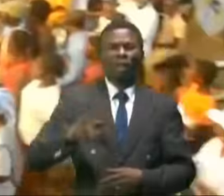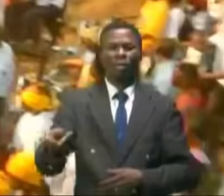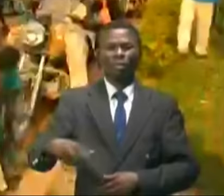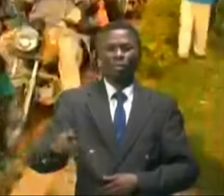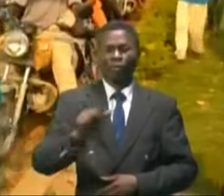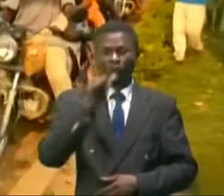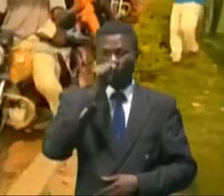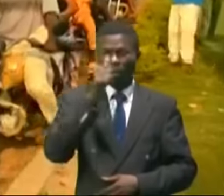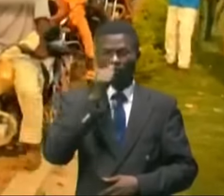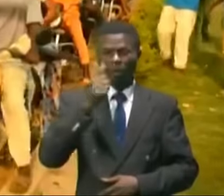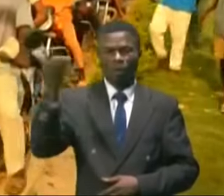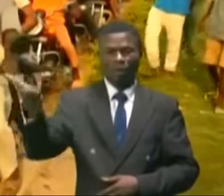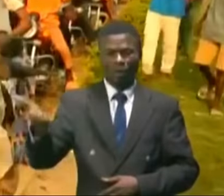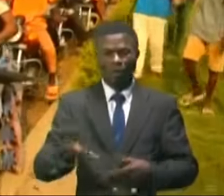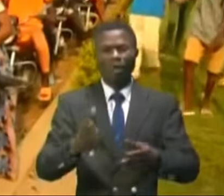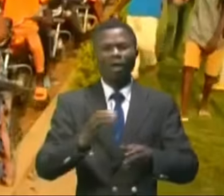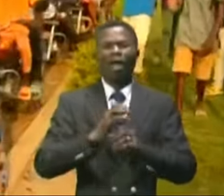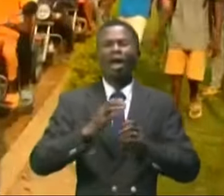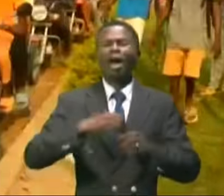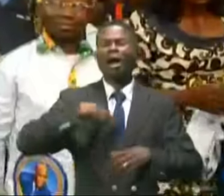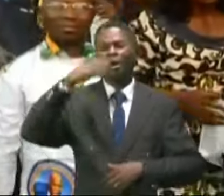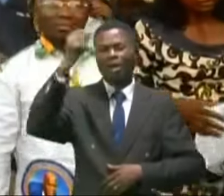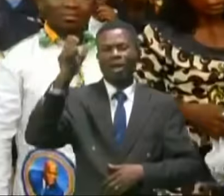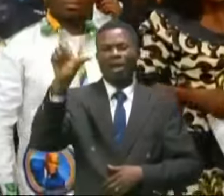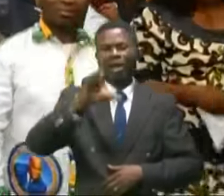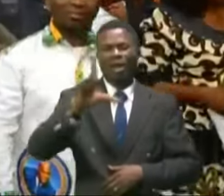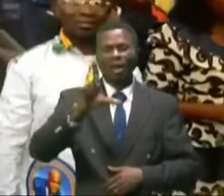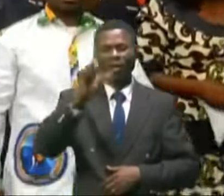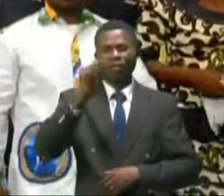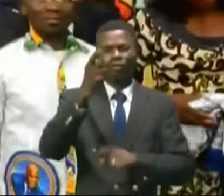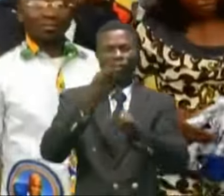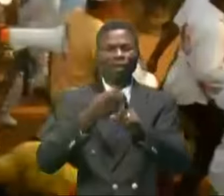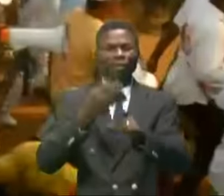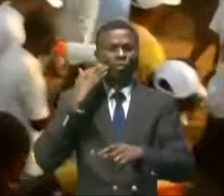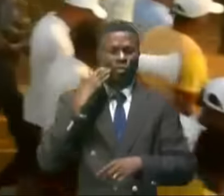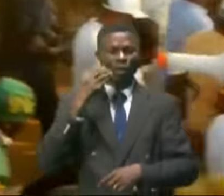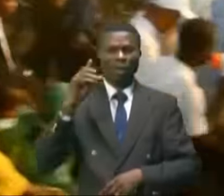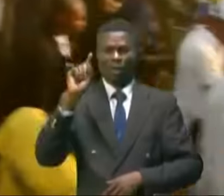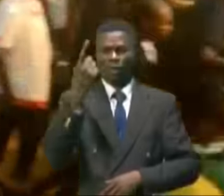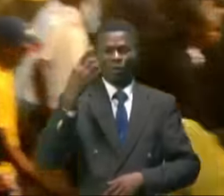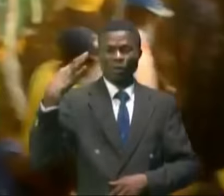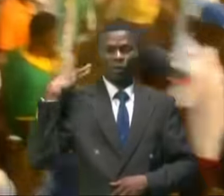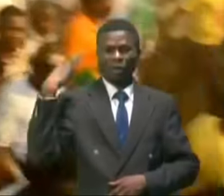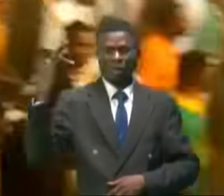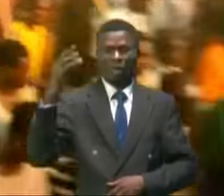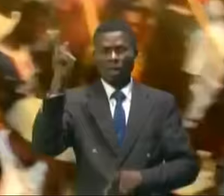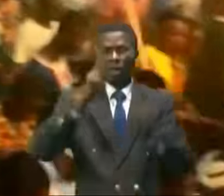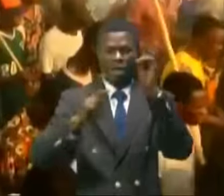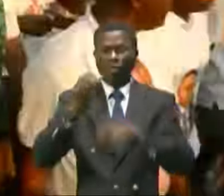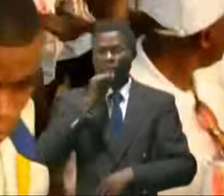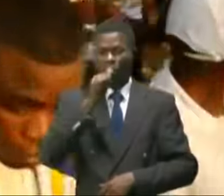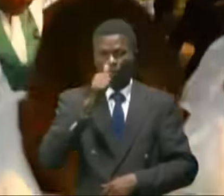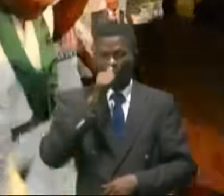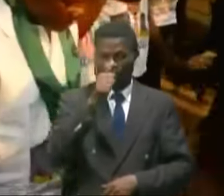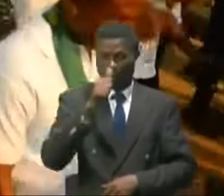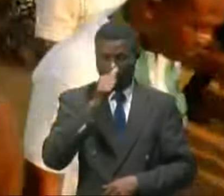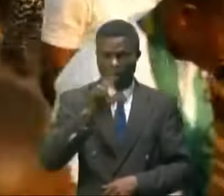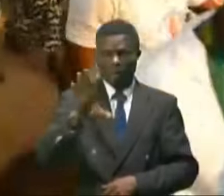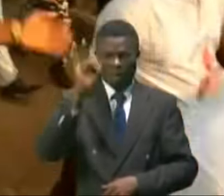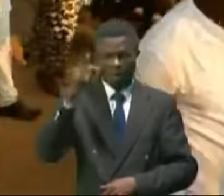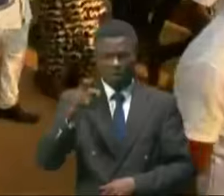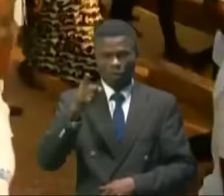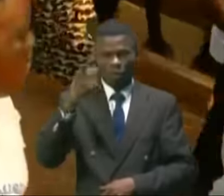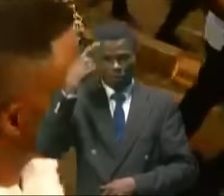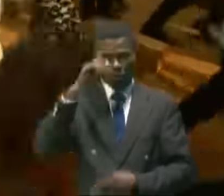été reçu en triomphe ce lundi 20 mai. Comme le seul candidat voulu par le peuple maïndoumbien a dirigé les équitifs